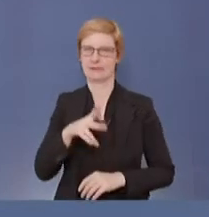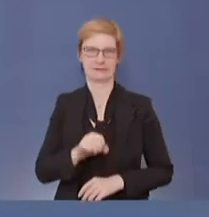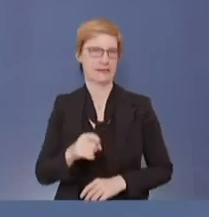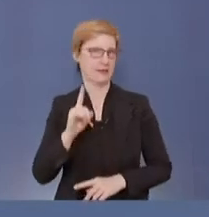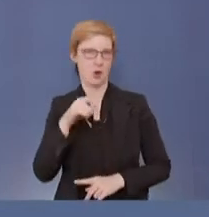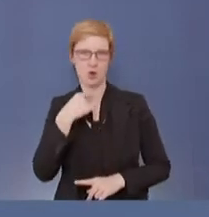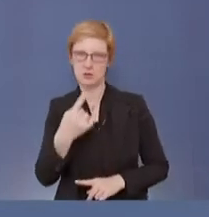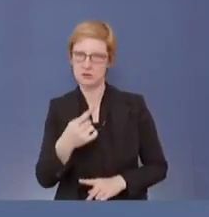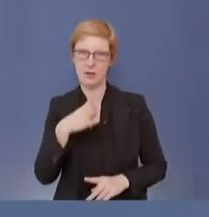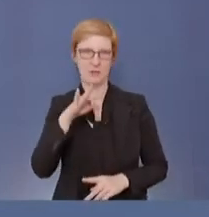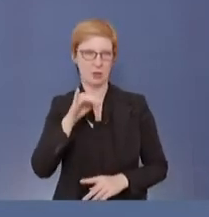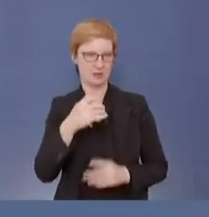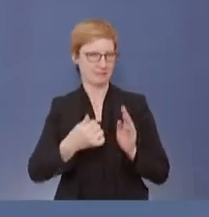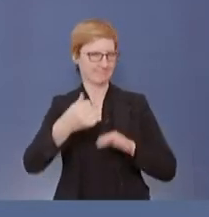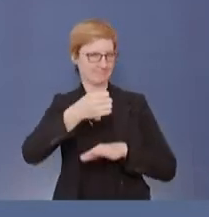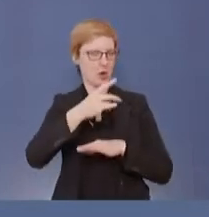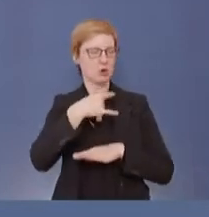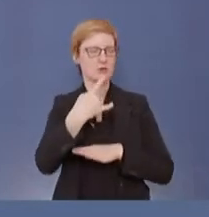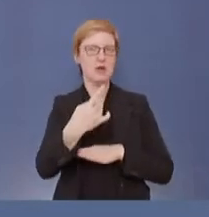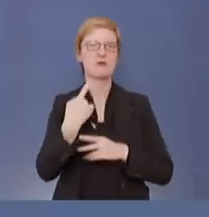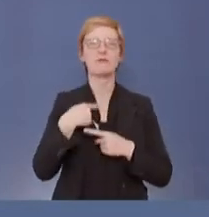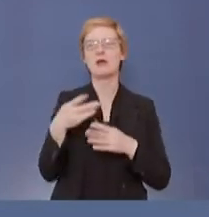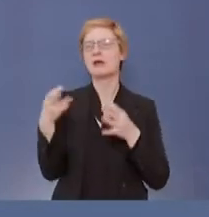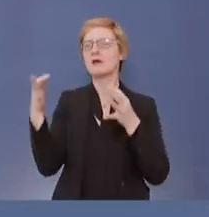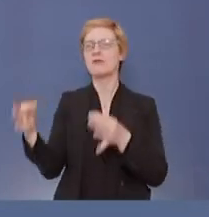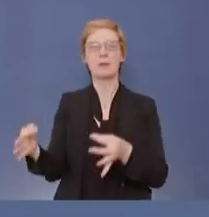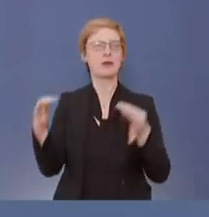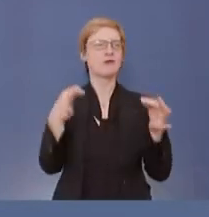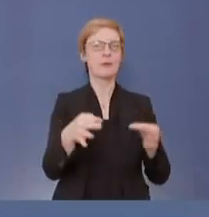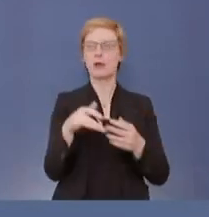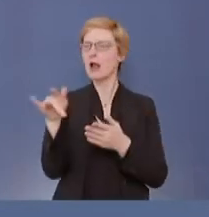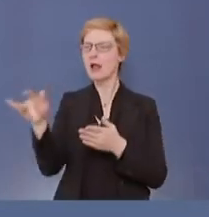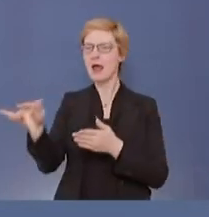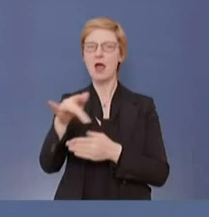nicht einfach leere pharmazeutische Fabriken herum. Das heißt,